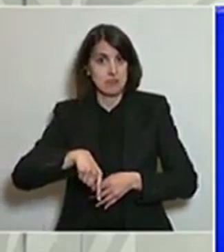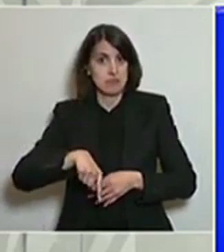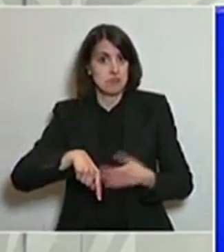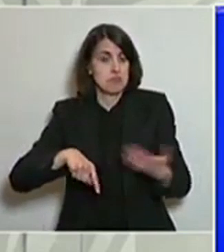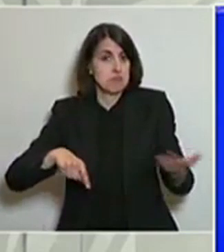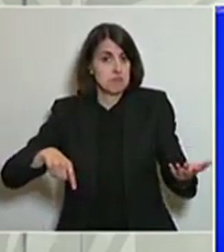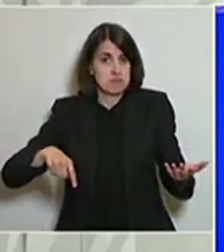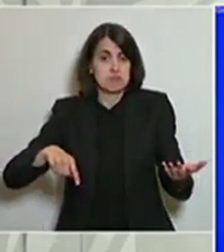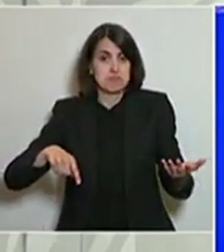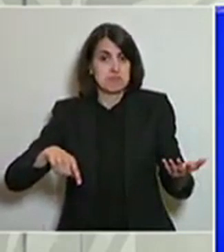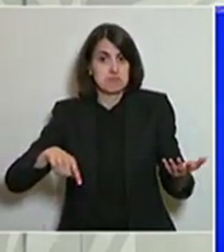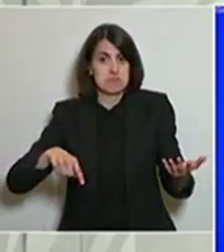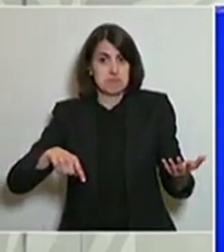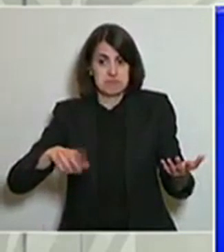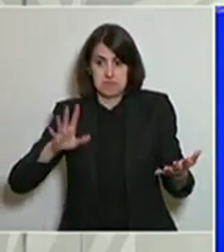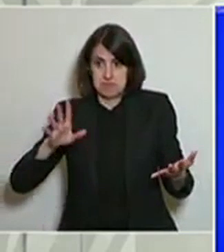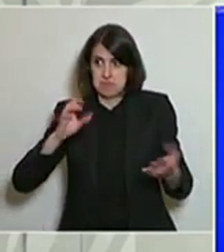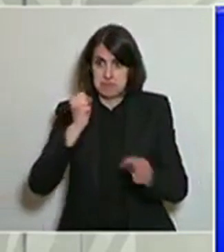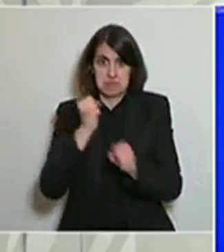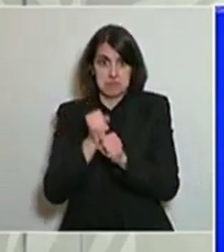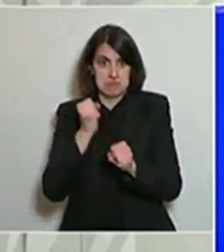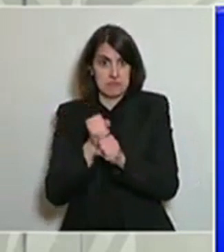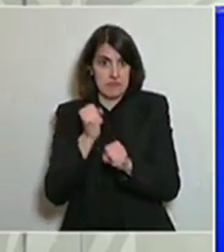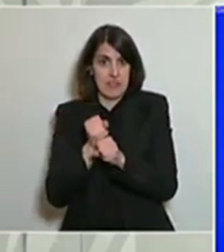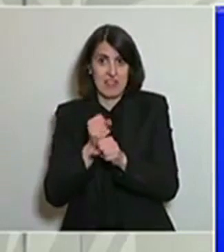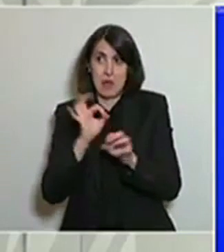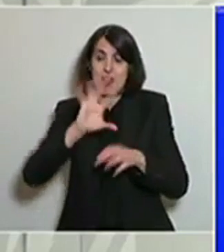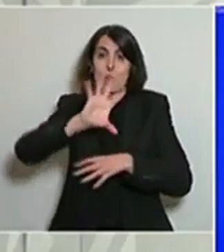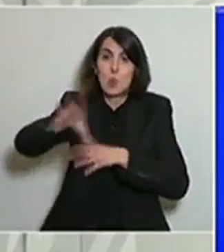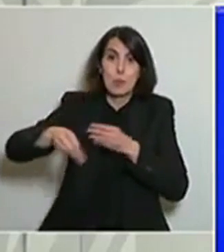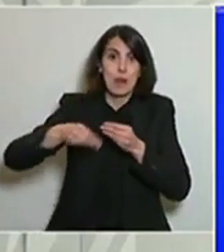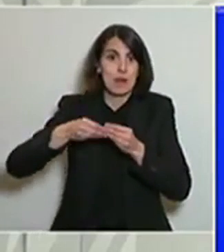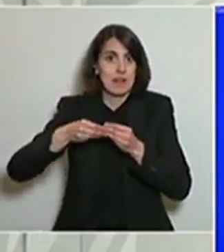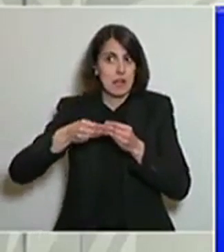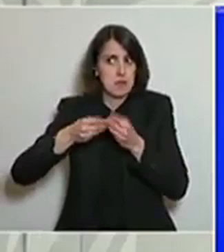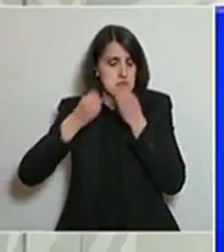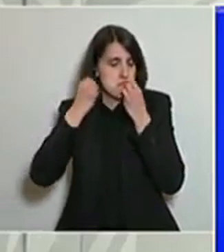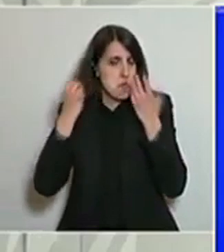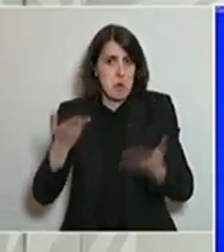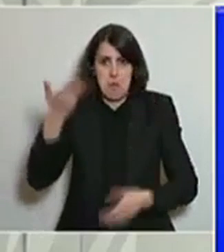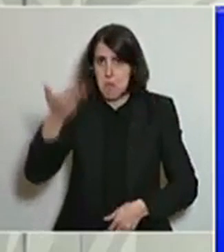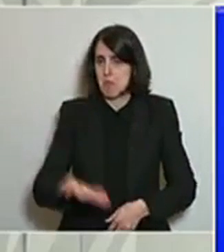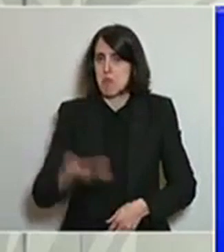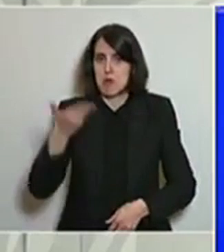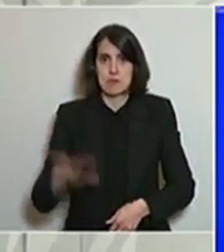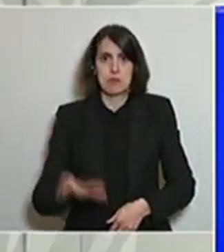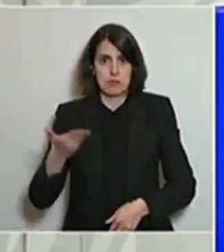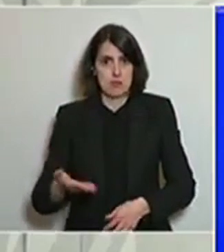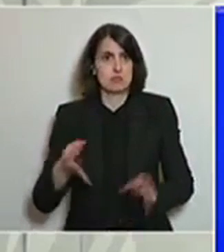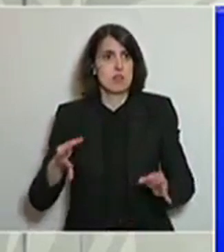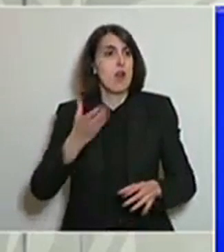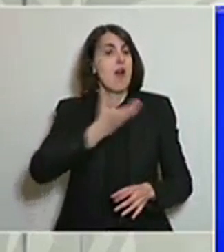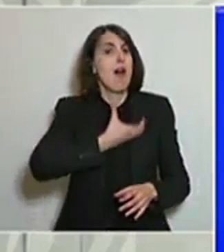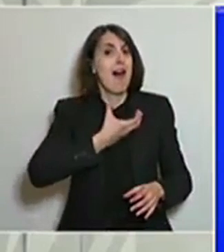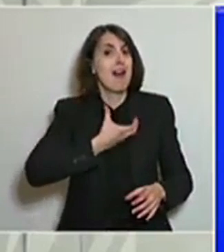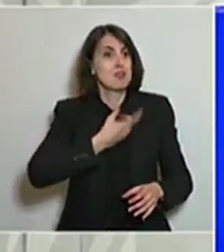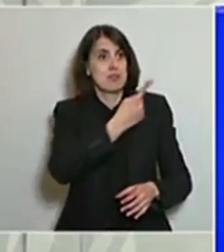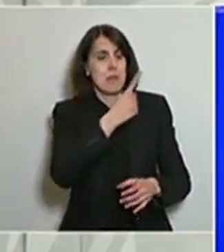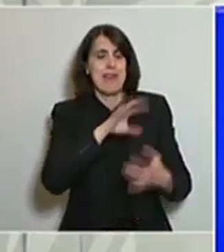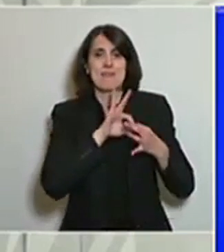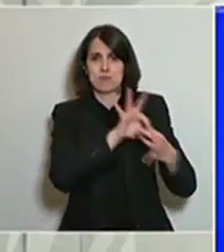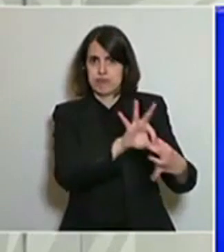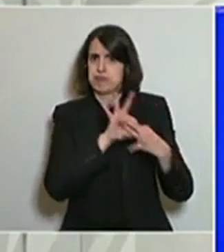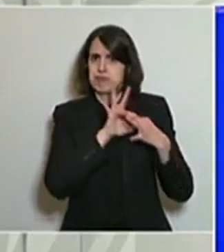totes aquestes feines complementàries són importantíssimes. Sempre hem dit que els ajuntaments han de ser uns aliats